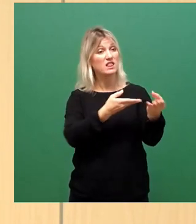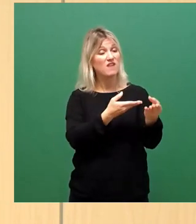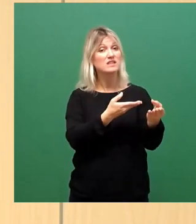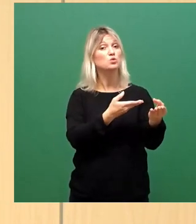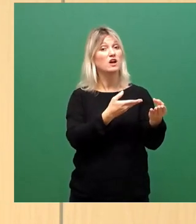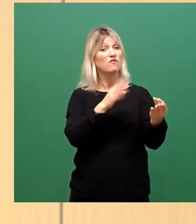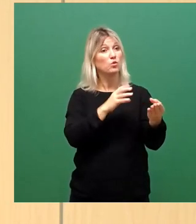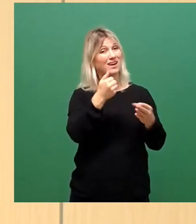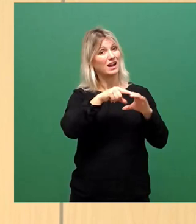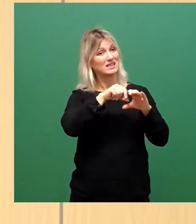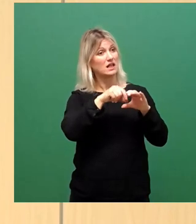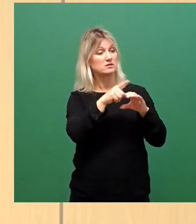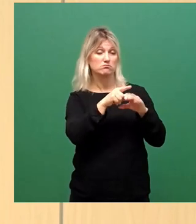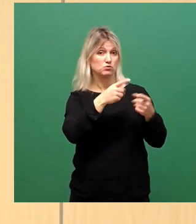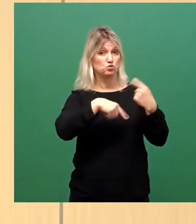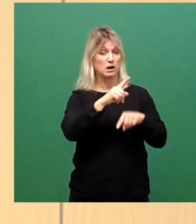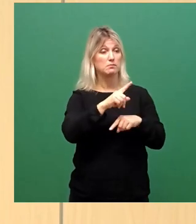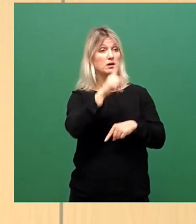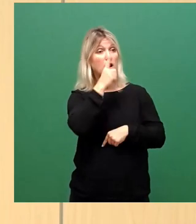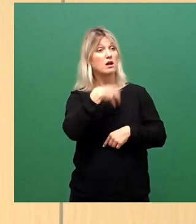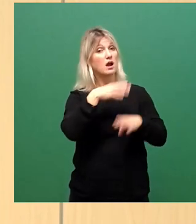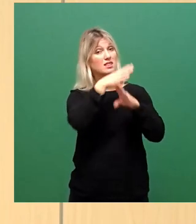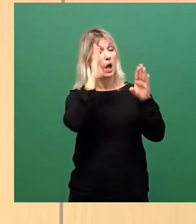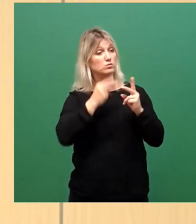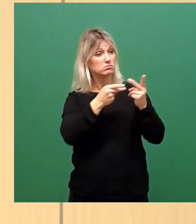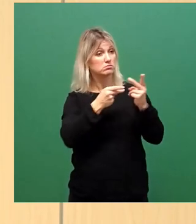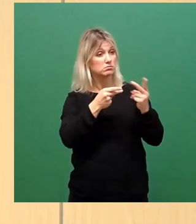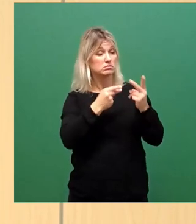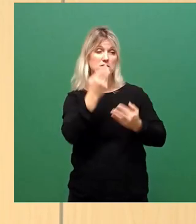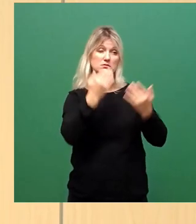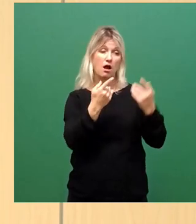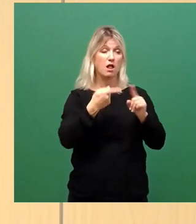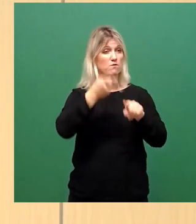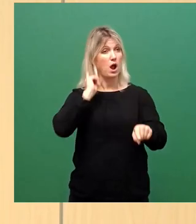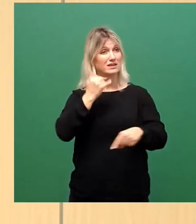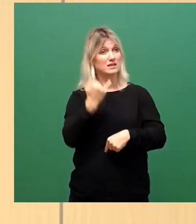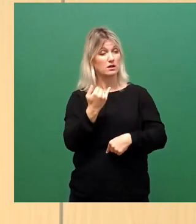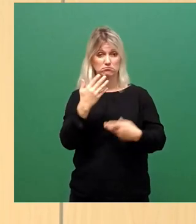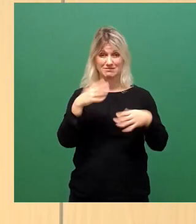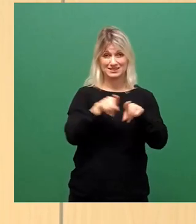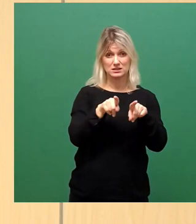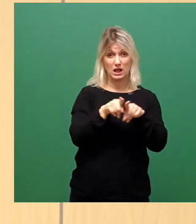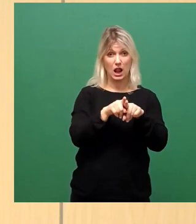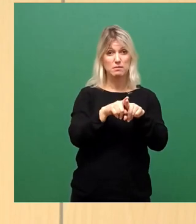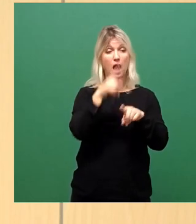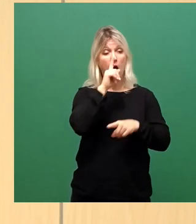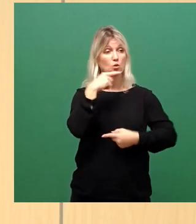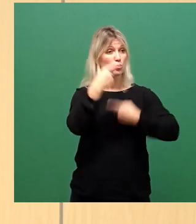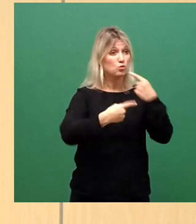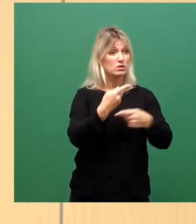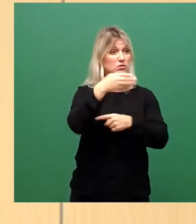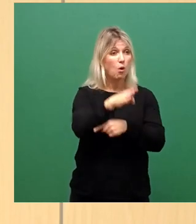wie vor einem Jahr, nämlich ungefähr genauso viele Krankenhauseinweisungen und zum Glück auch wesentlich weniger tödliche Verläufe als vor einem Jahr. Die